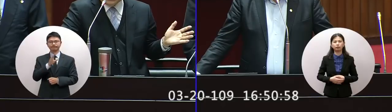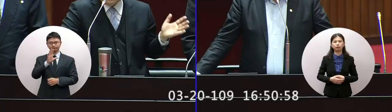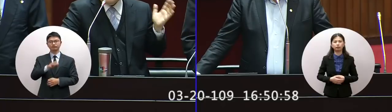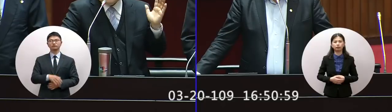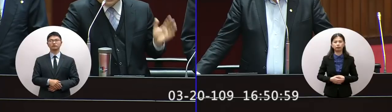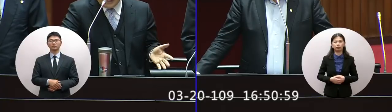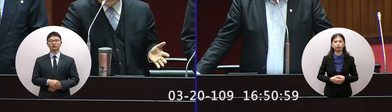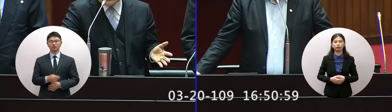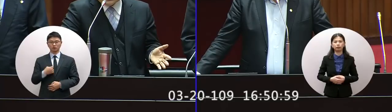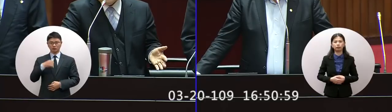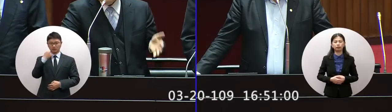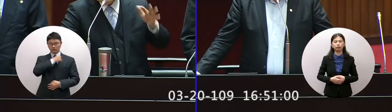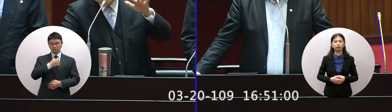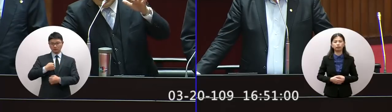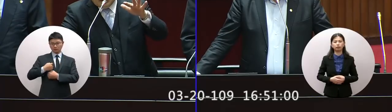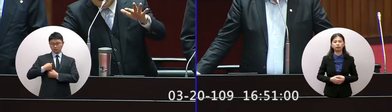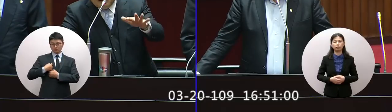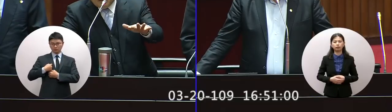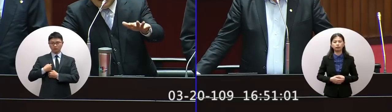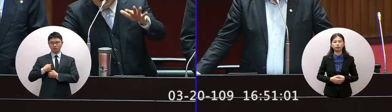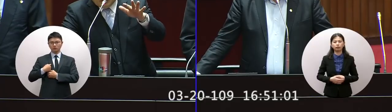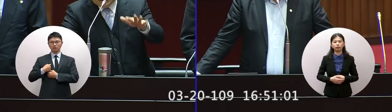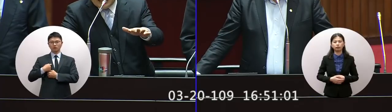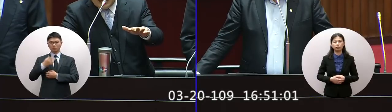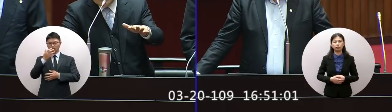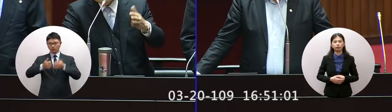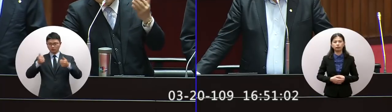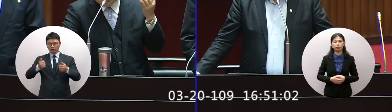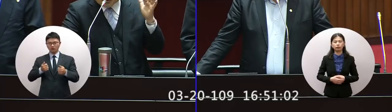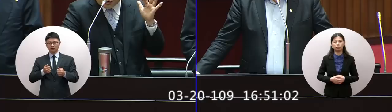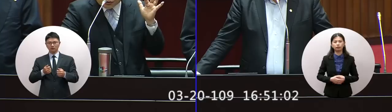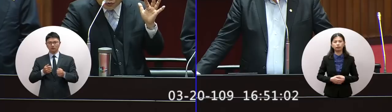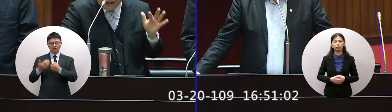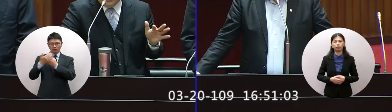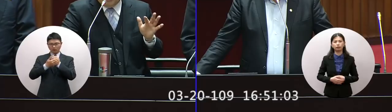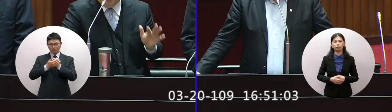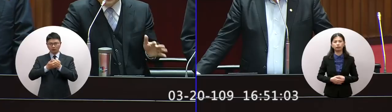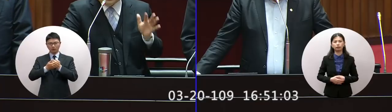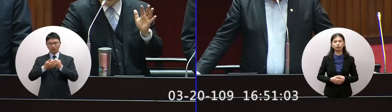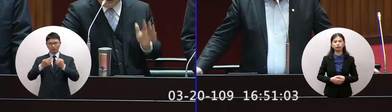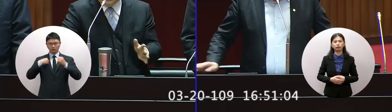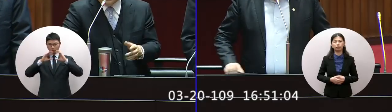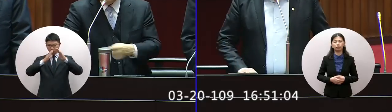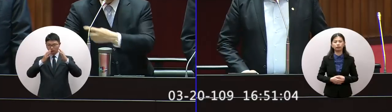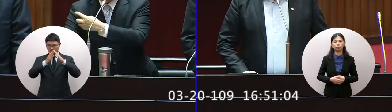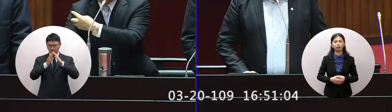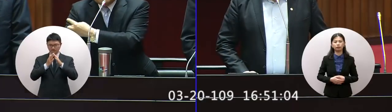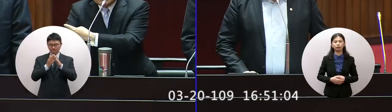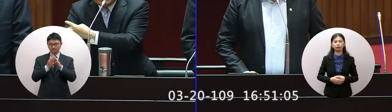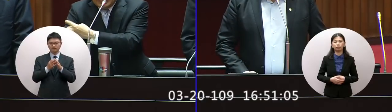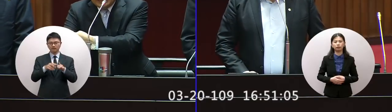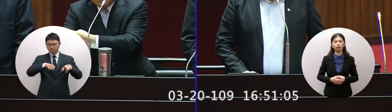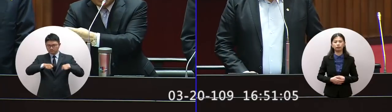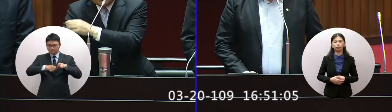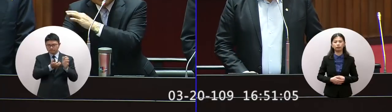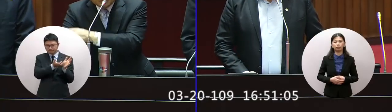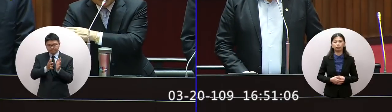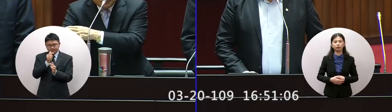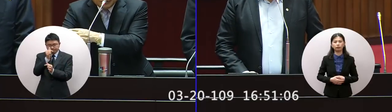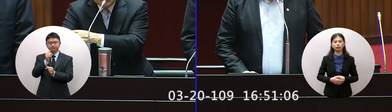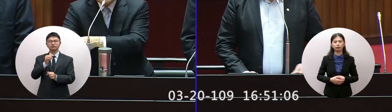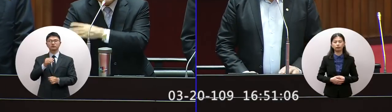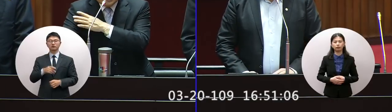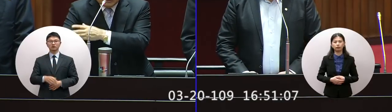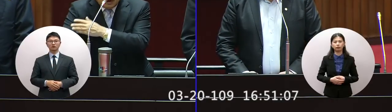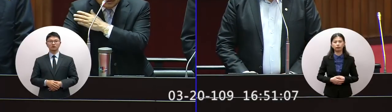我們國軍將士對於保衛國家也都做最嚴密的對應我們海巡